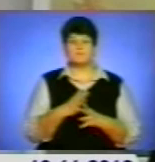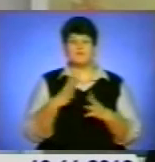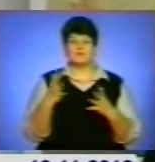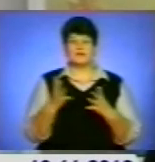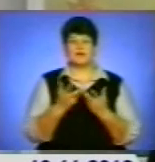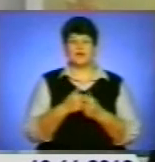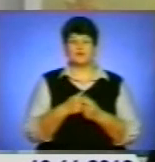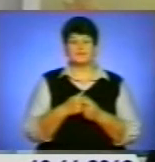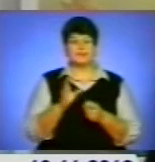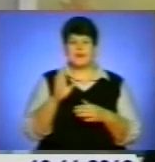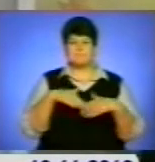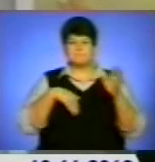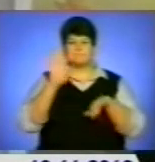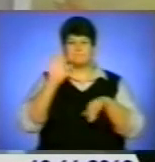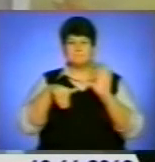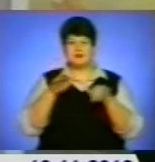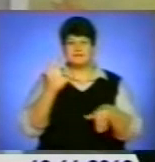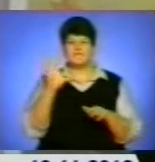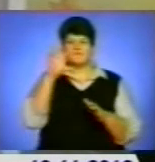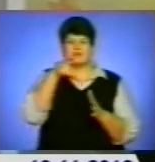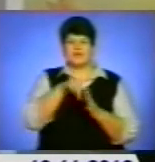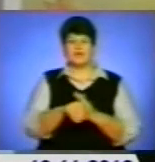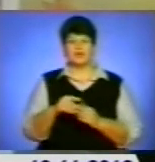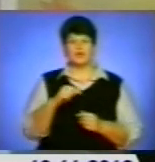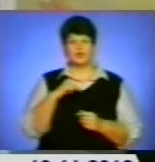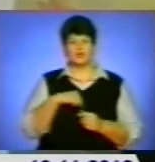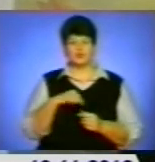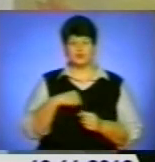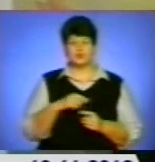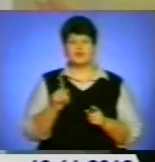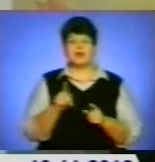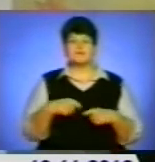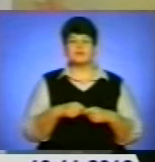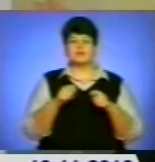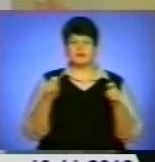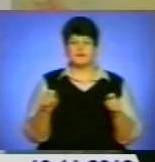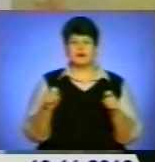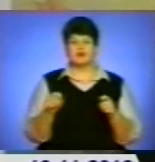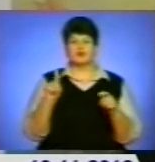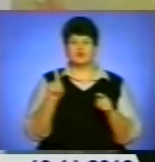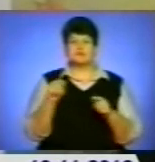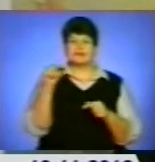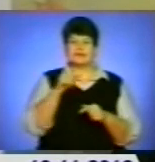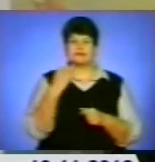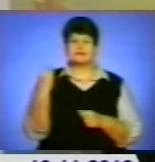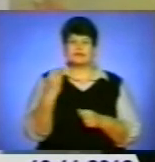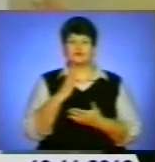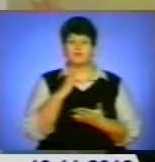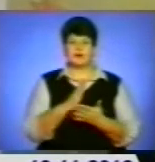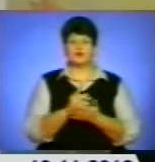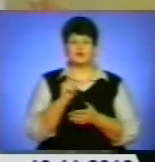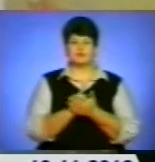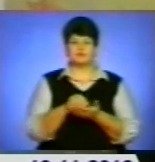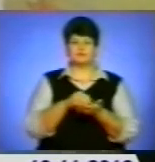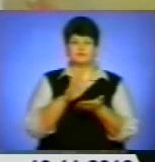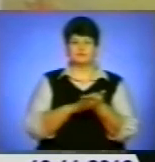мацькаю, я вкладаю душу. Тобто я відкриваю щось в собі таке цікаве, яке потім обов'язково має бути на